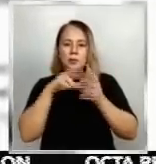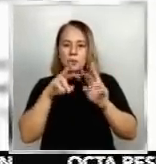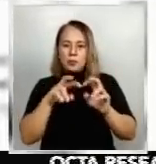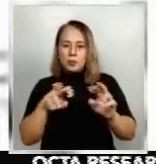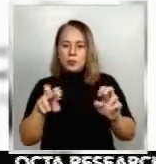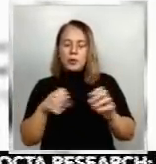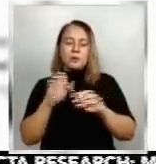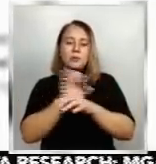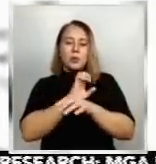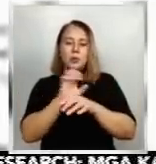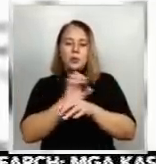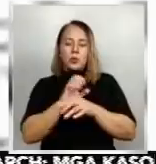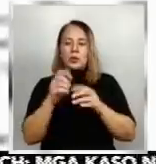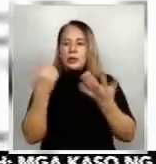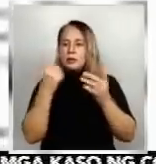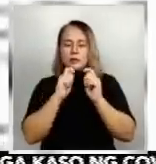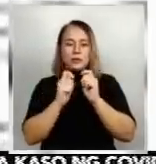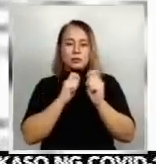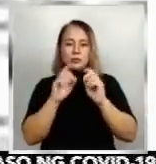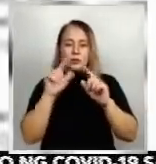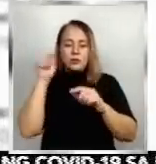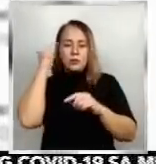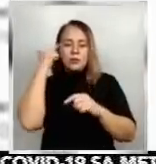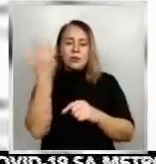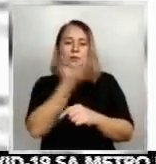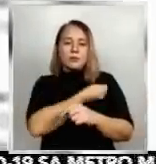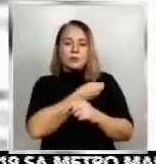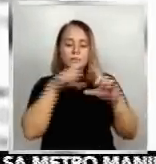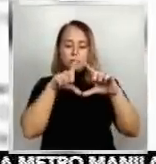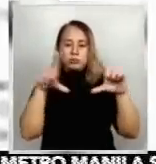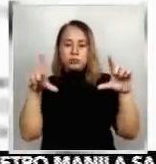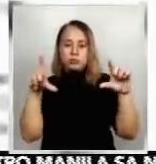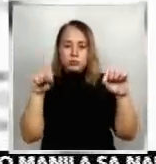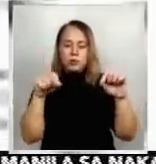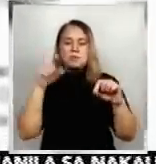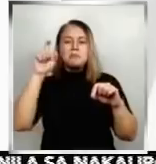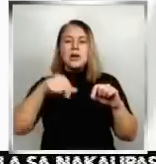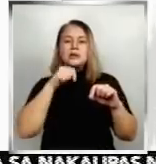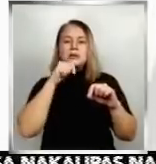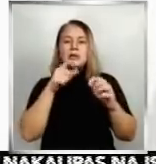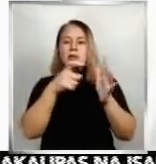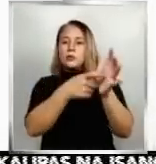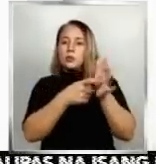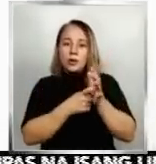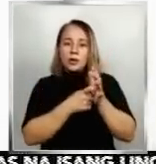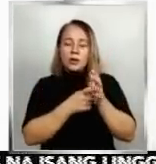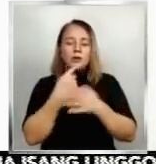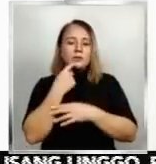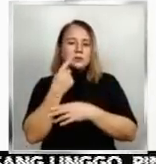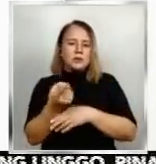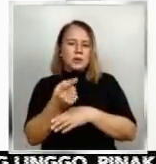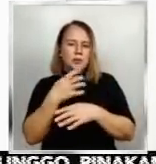anumang transaksyon sa gobyerno ang mga vaccination card. Kaya hindi ito dapat i-oobliga. Ang sabi ng mga complainant,